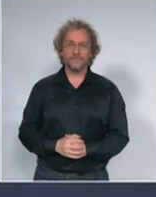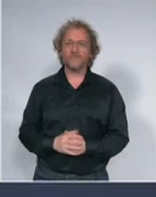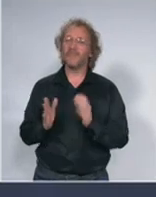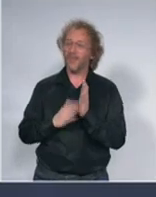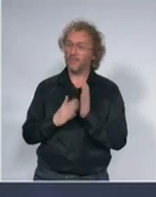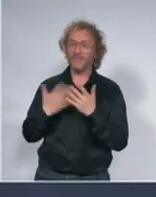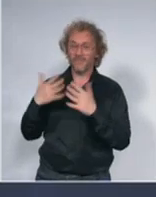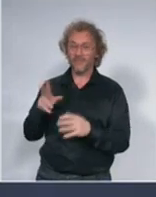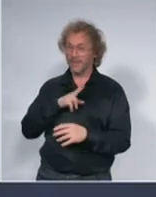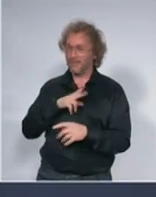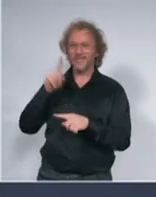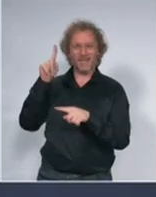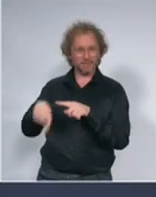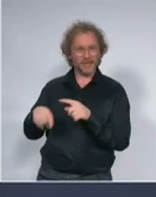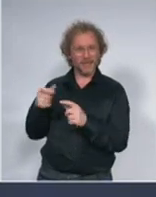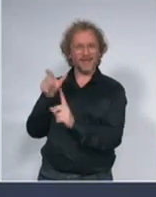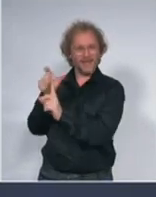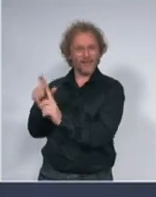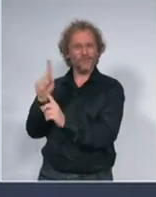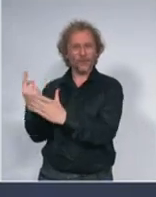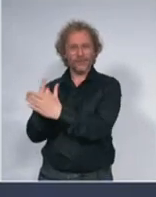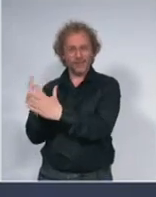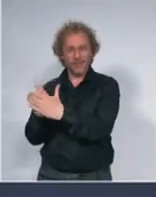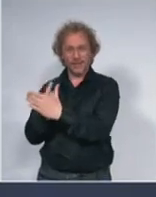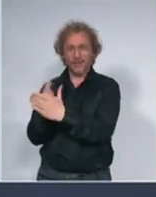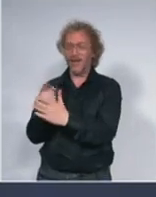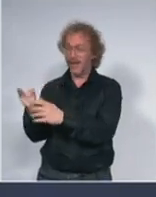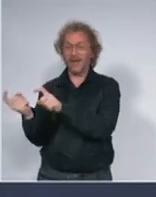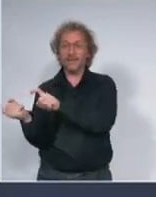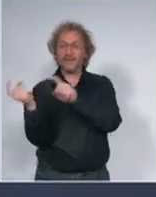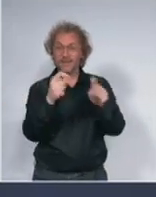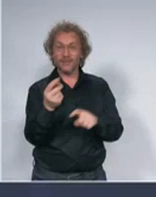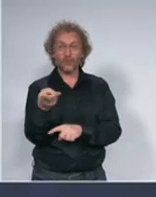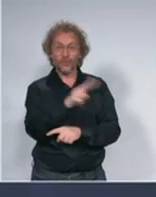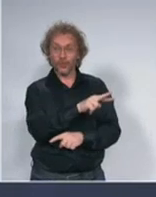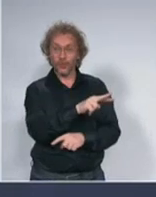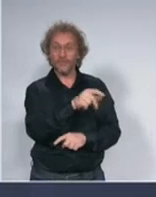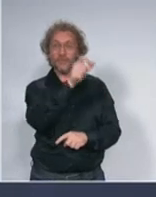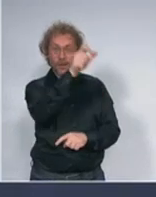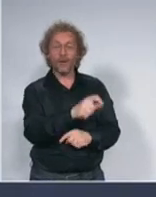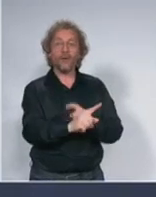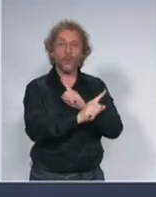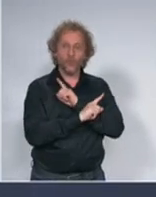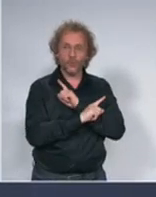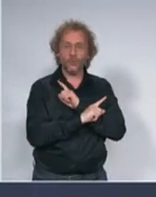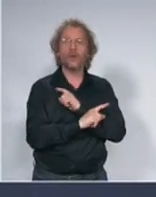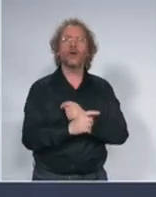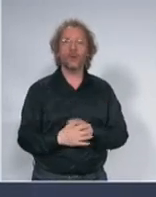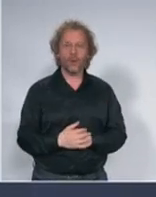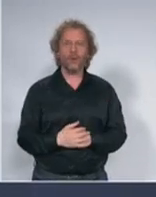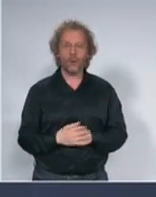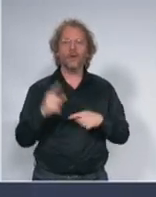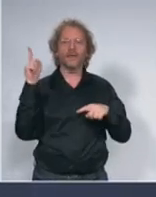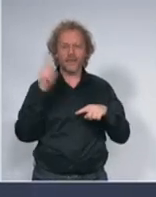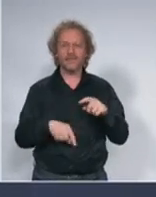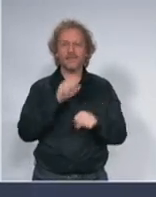takvo lice zarazi drugo lice i uzrukuje mu smrt može mu se izreći kazna zatvora od 2